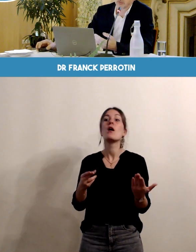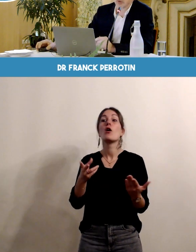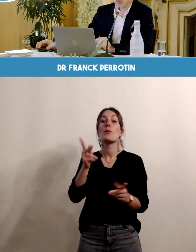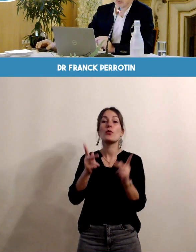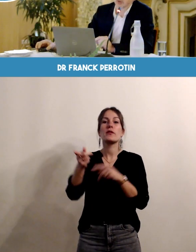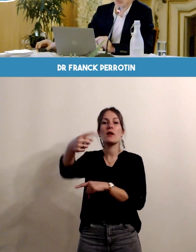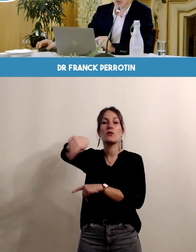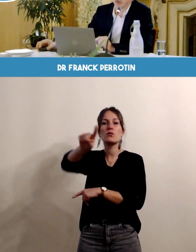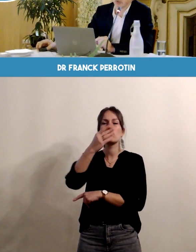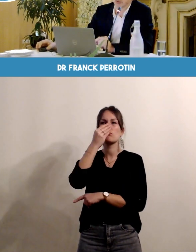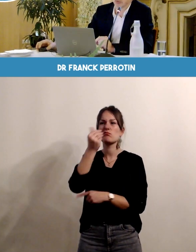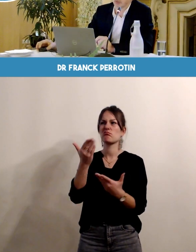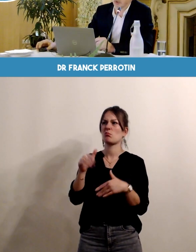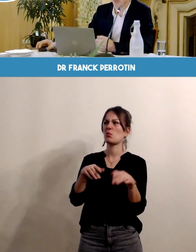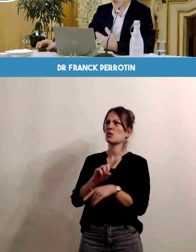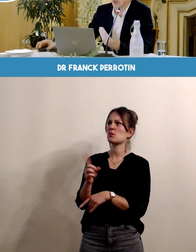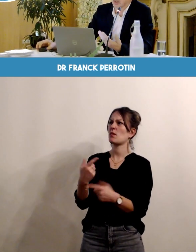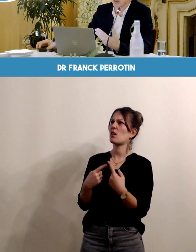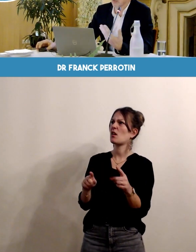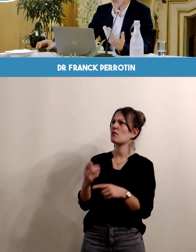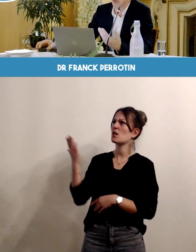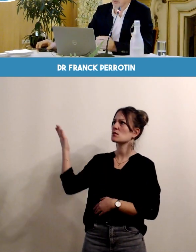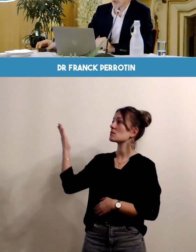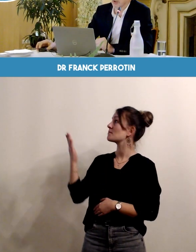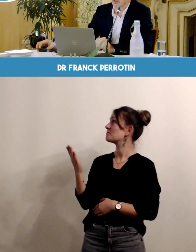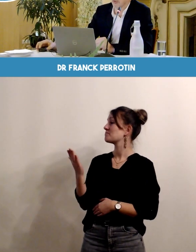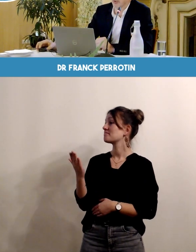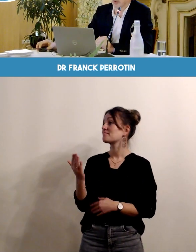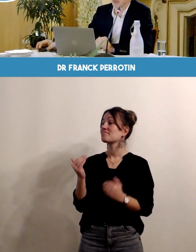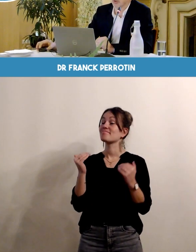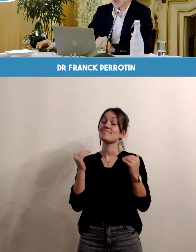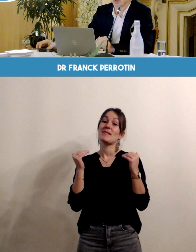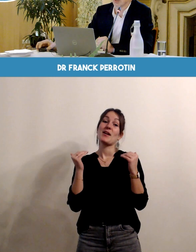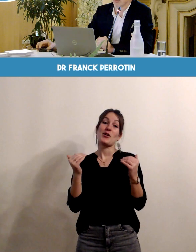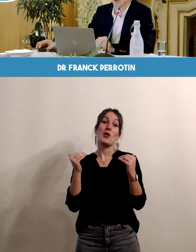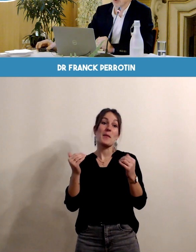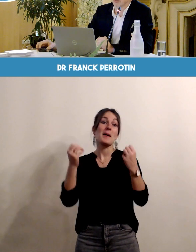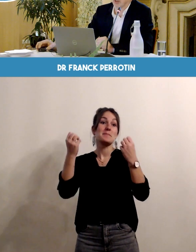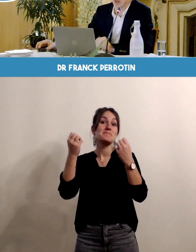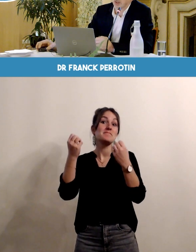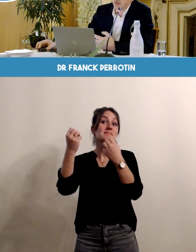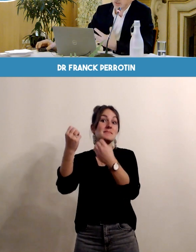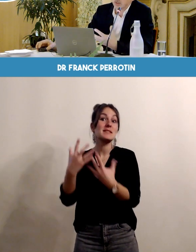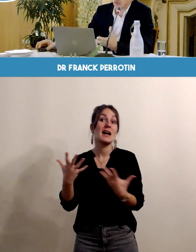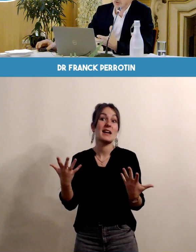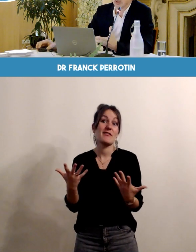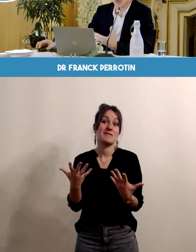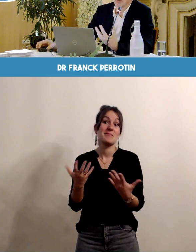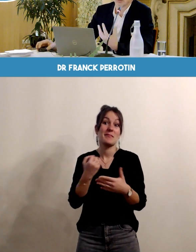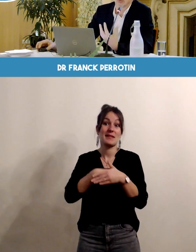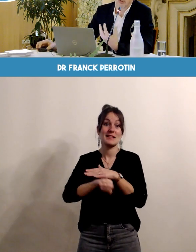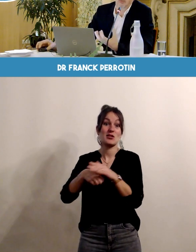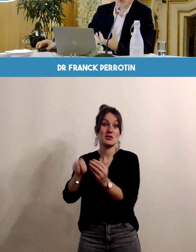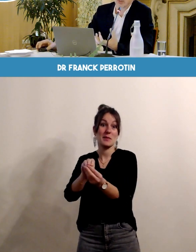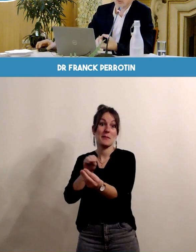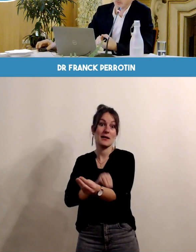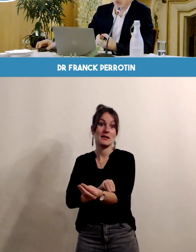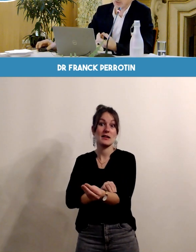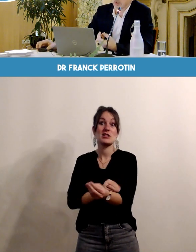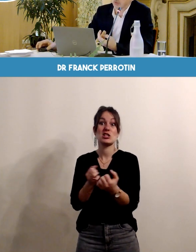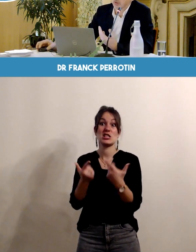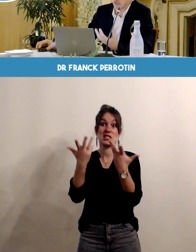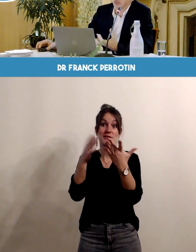efficace vous nous avez montré tout à l'heure que justement malgré ça on n'avait pas des chiffres de prématurité qui s'amélioraient mais ce sont des techniques qui sont quand même